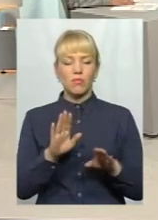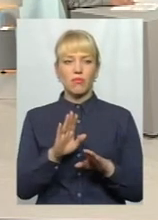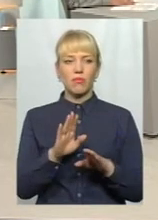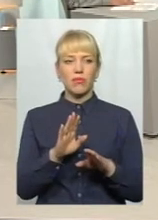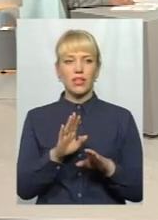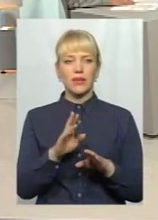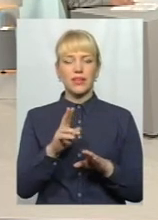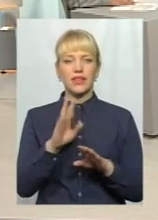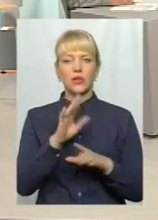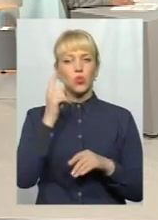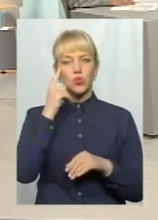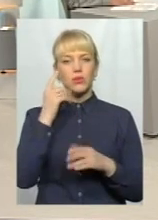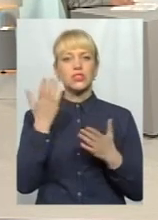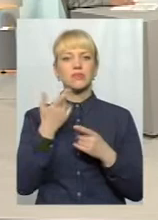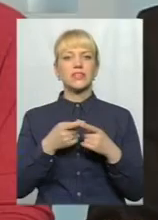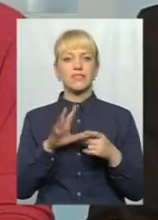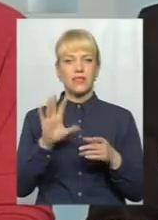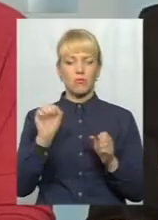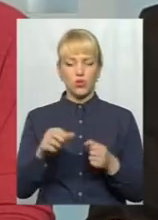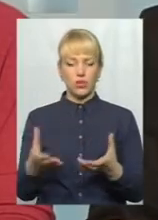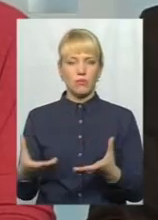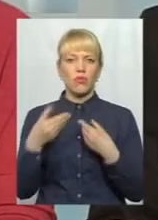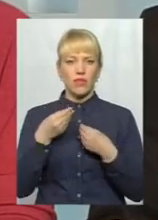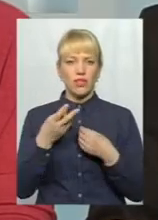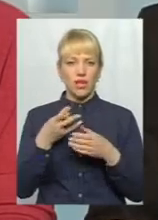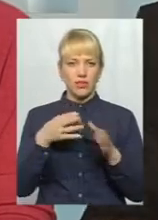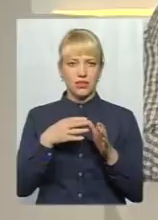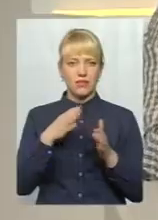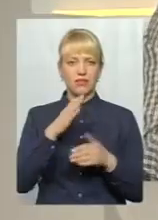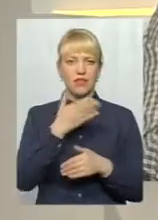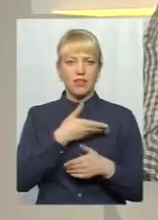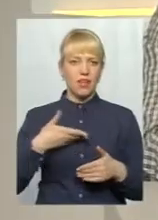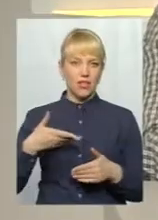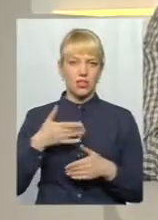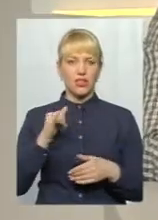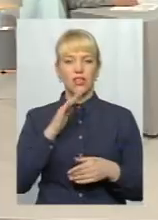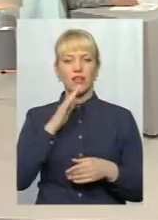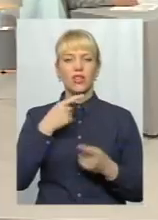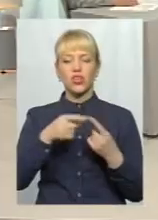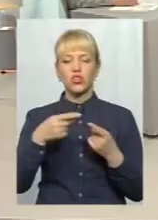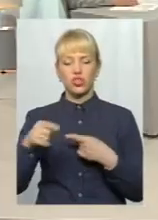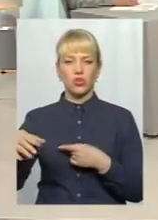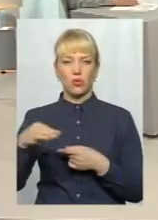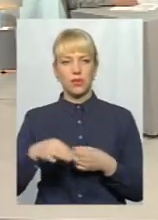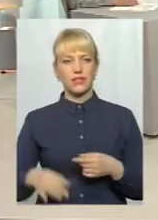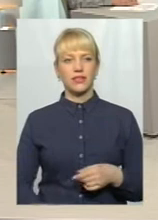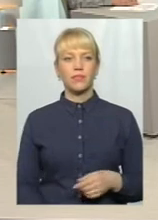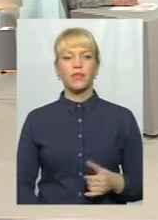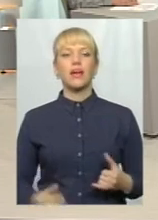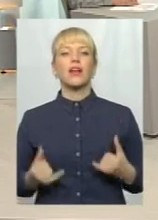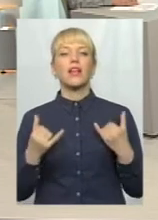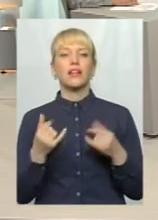обернутися не тільки для нашої області, а для всіх інших областей. Дякую. Наталія Геннальівна, Ваше думку. Для того, щоб